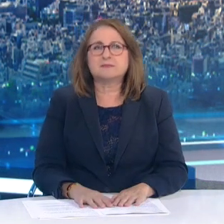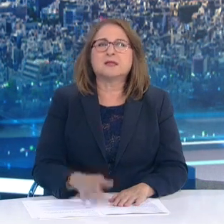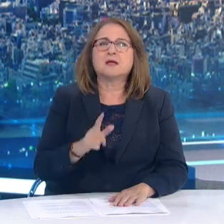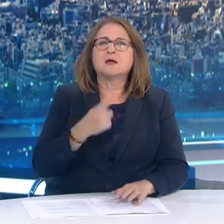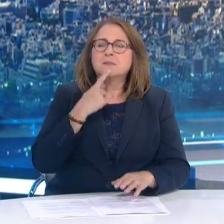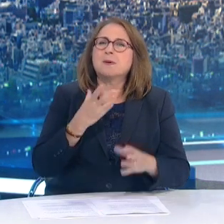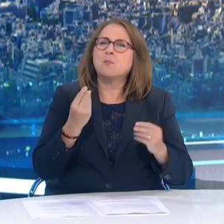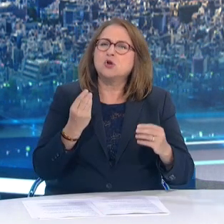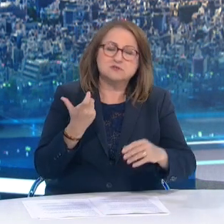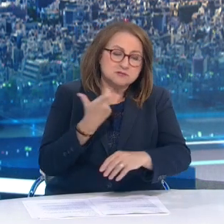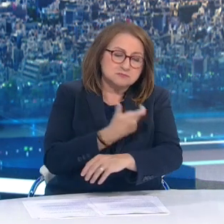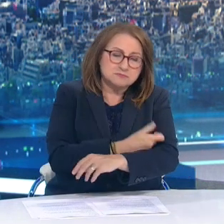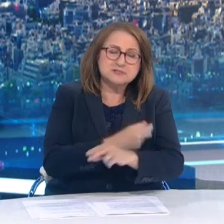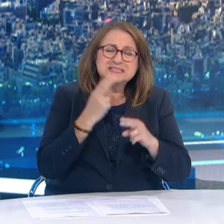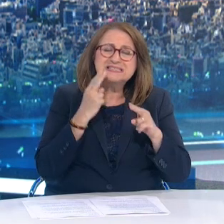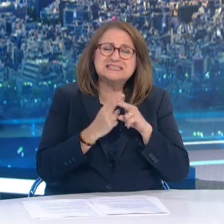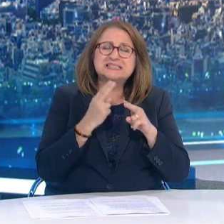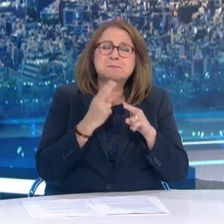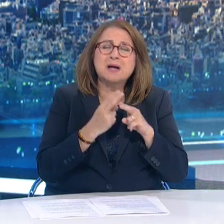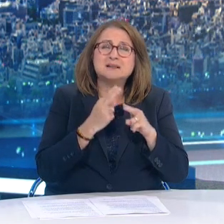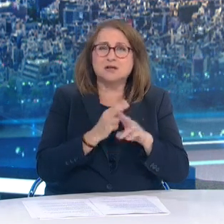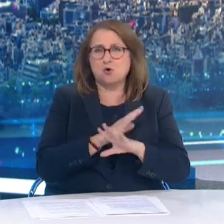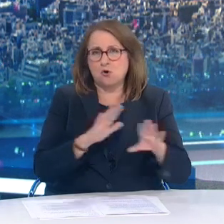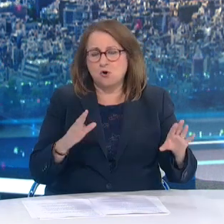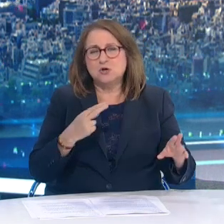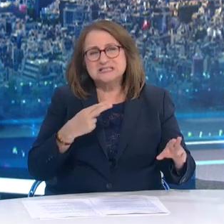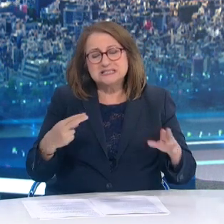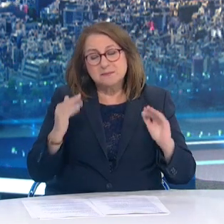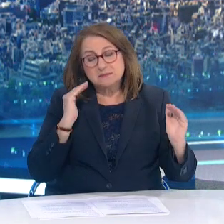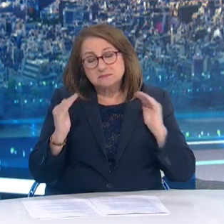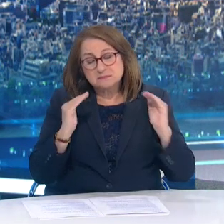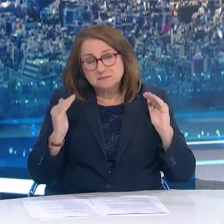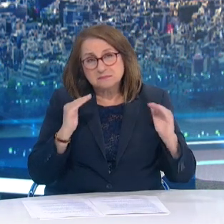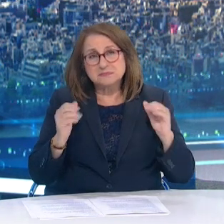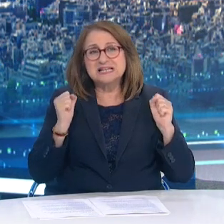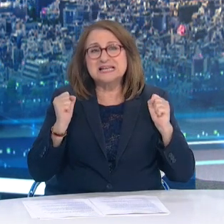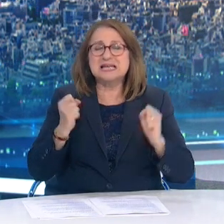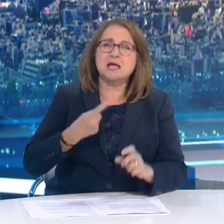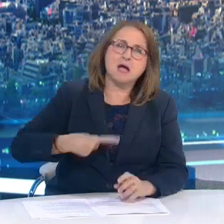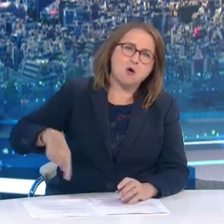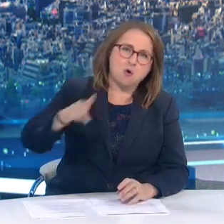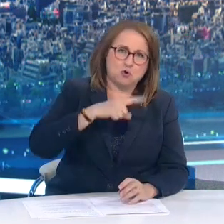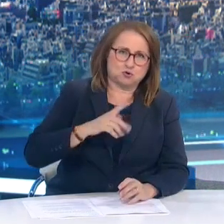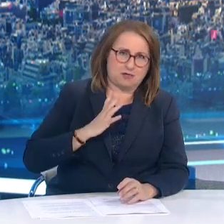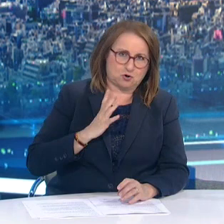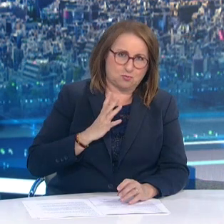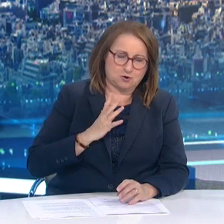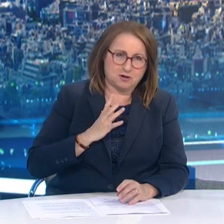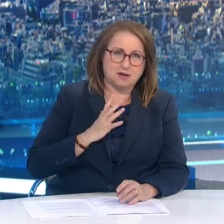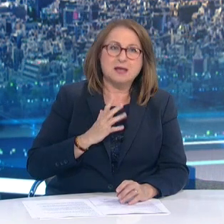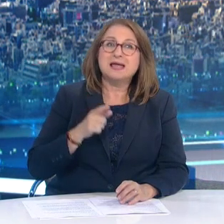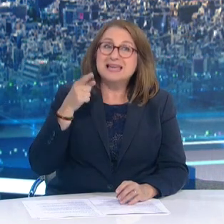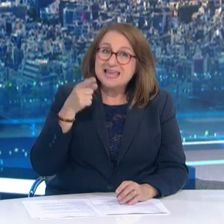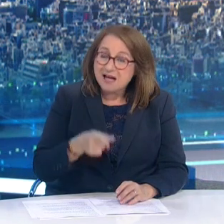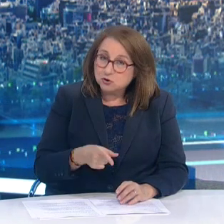αποτελεί το σημαντικότερο εργαλείο που έχουμε στη διάθεσή μας για την προστασία της δημόσιας υγείας Δηλαδή της υγείας όλων μας Αλλά και το εισιτήριο